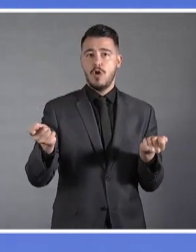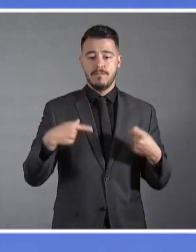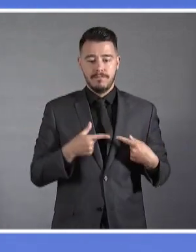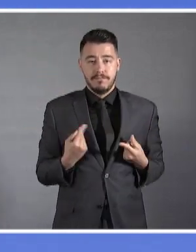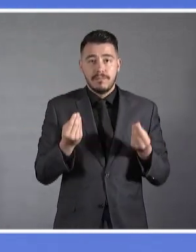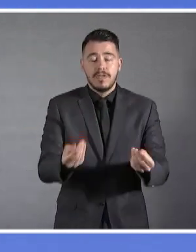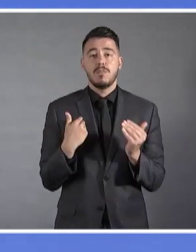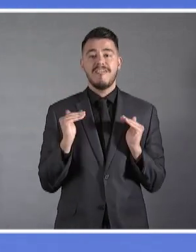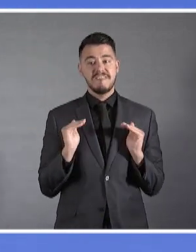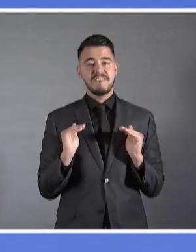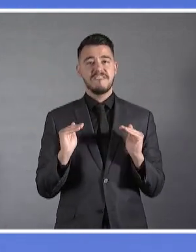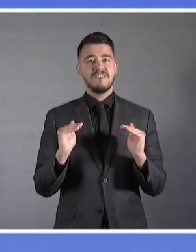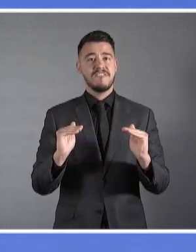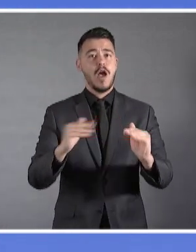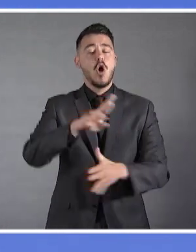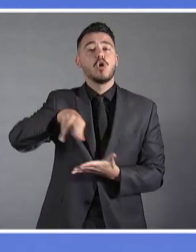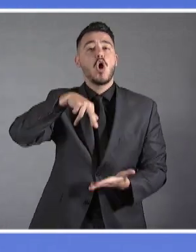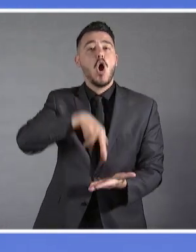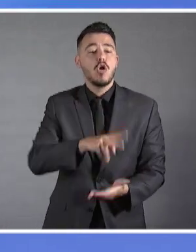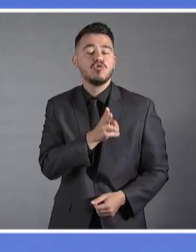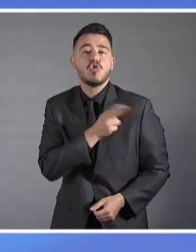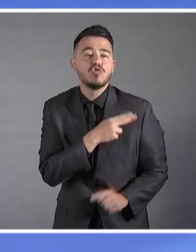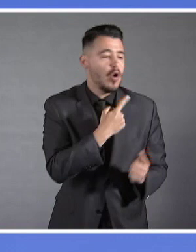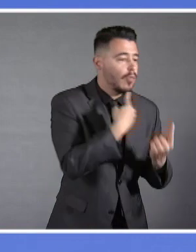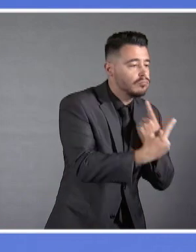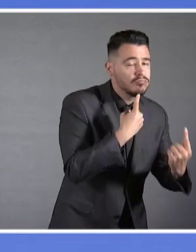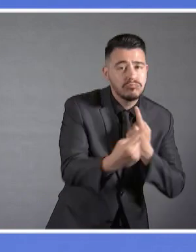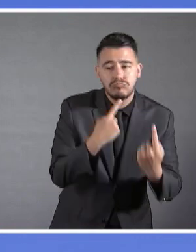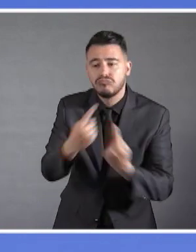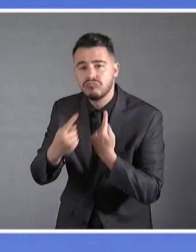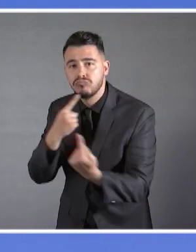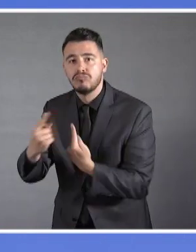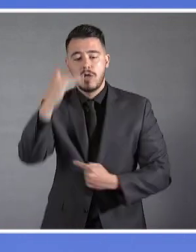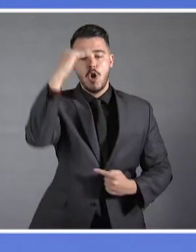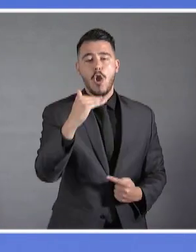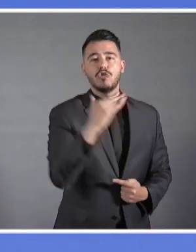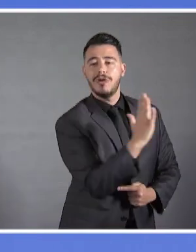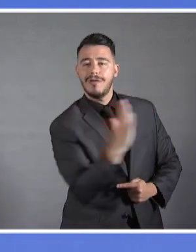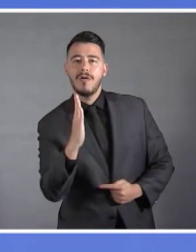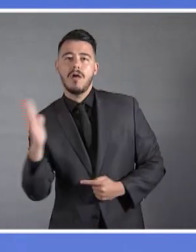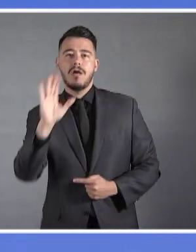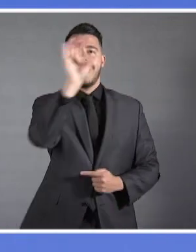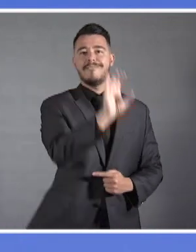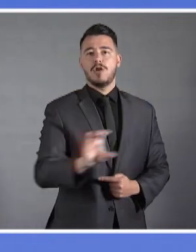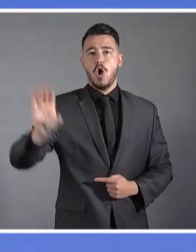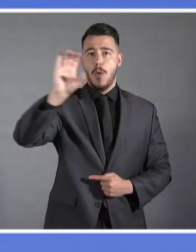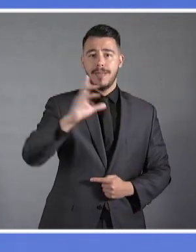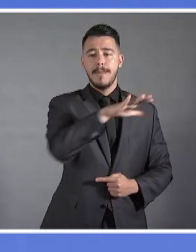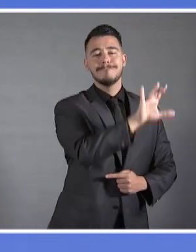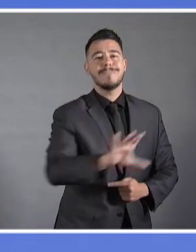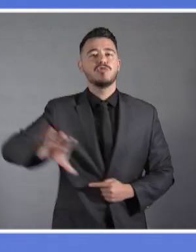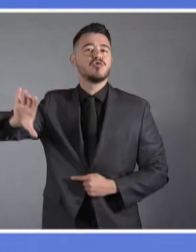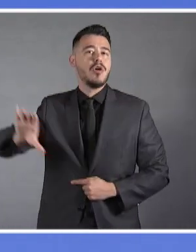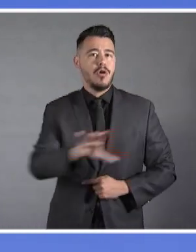σταθεροποιητικό της ρόλο στην ευρύτερη γειτονιά μας, της Νότιοντολικής Ευρώπης και της Ανατολικής Μεσογείου και